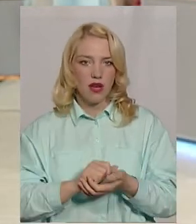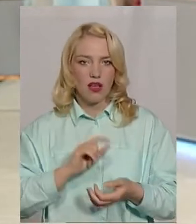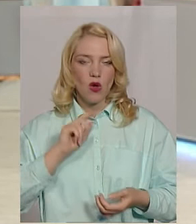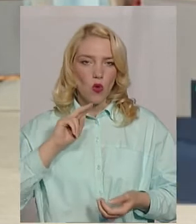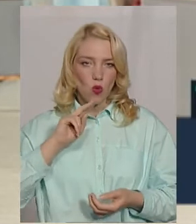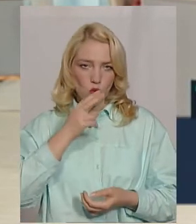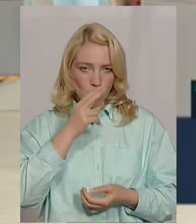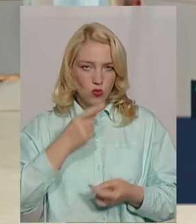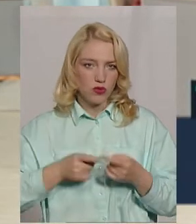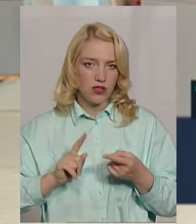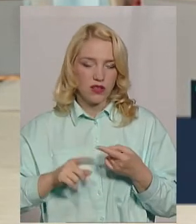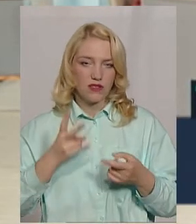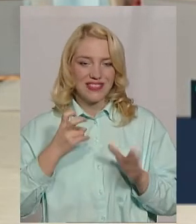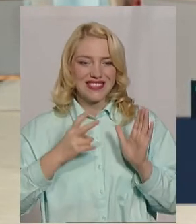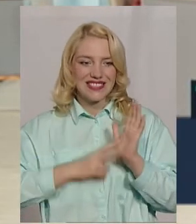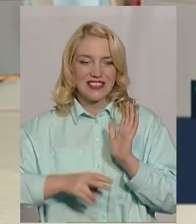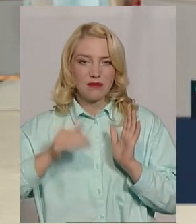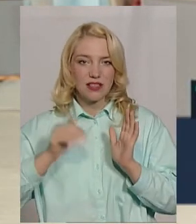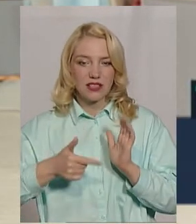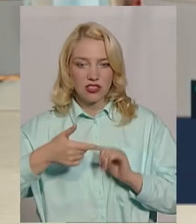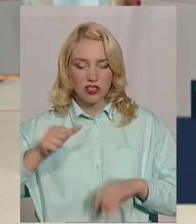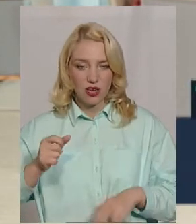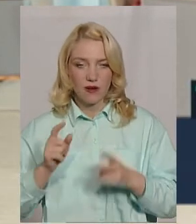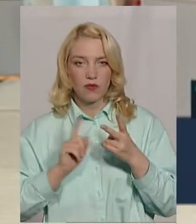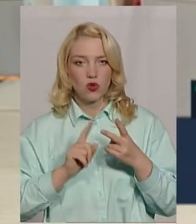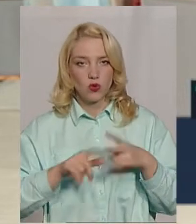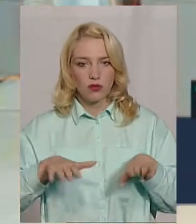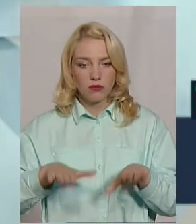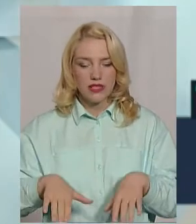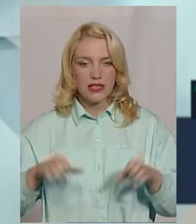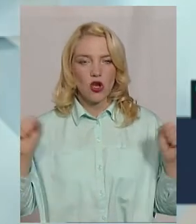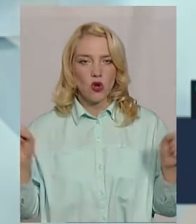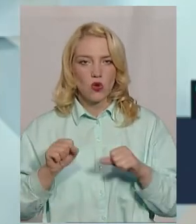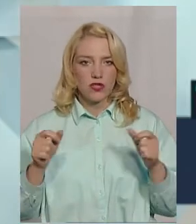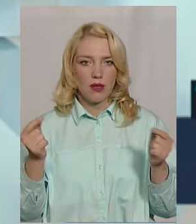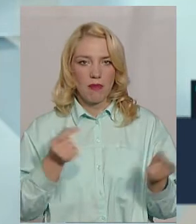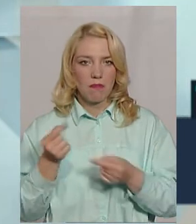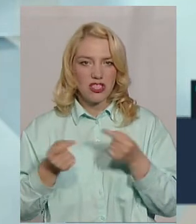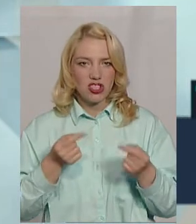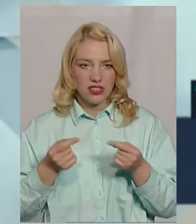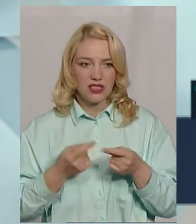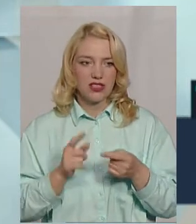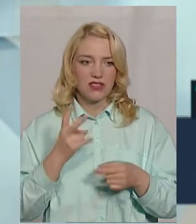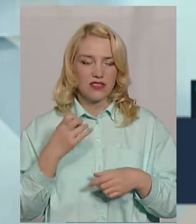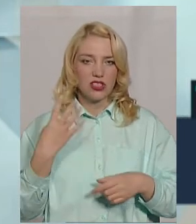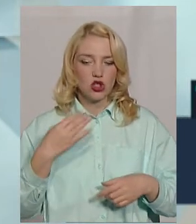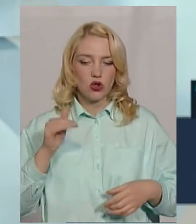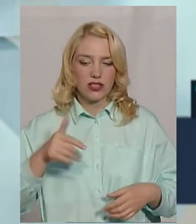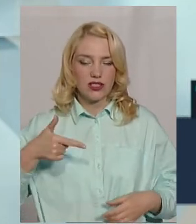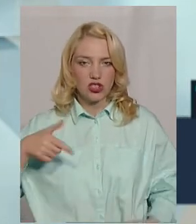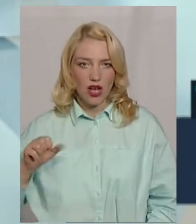майже 270 тисяч гектарів. На другому місці це озима пшениця, 240 тисяч гектарів.